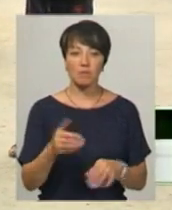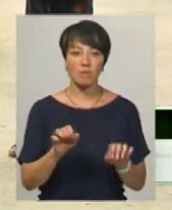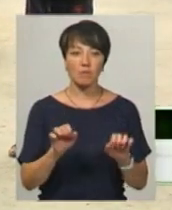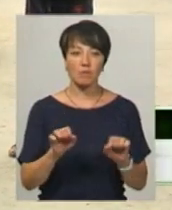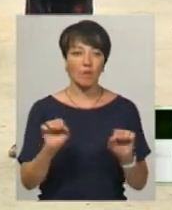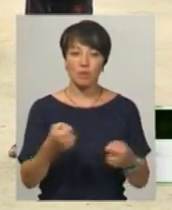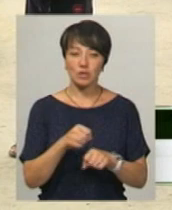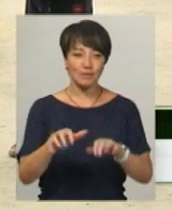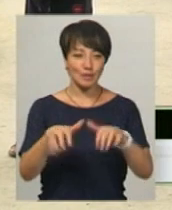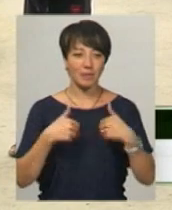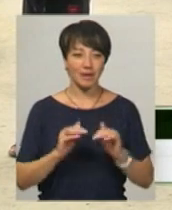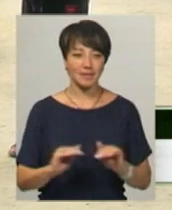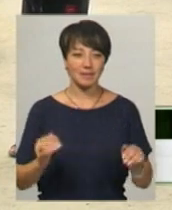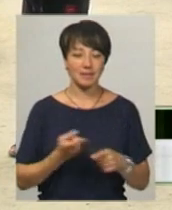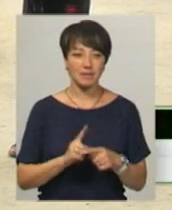забрати.